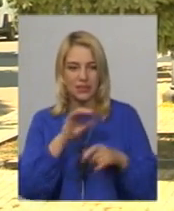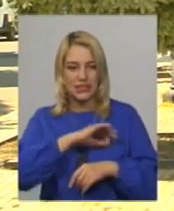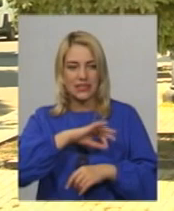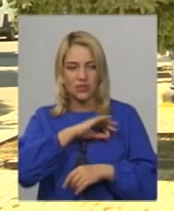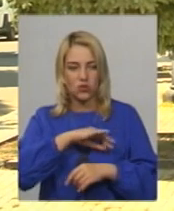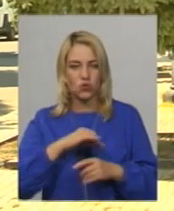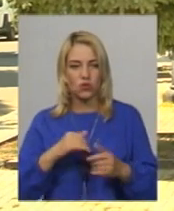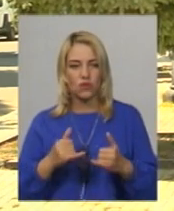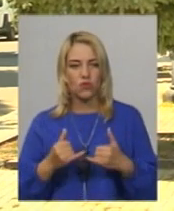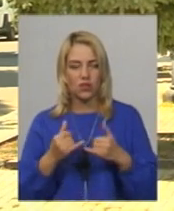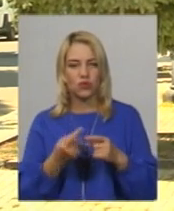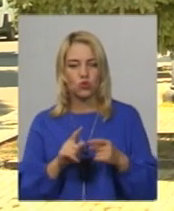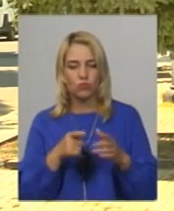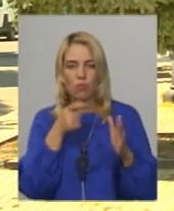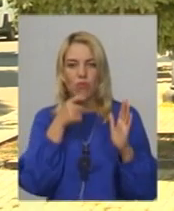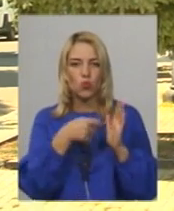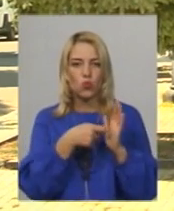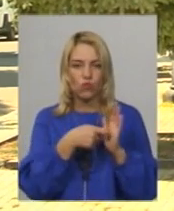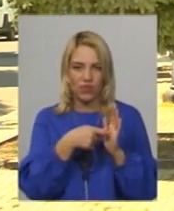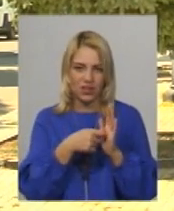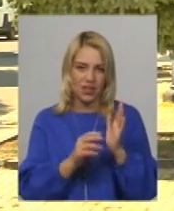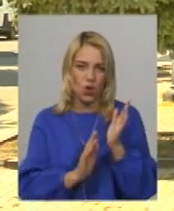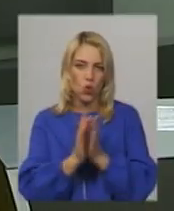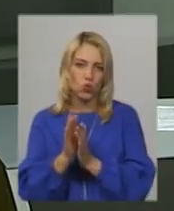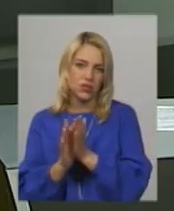підгодувати рослинність.